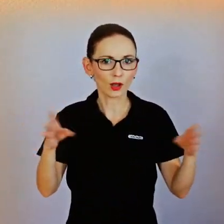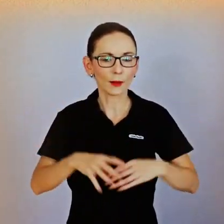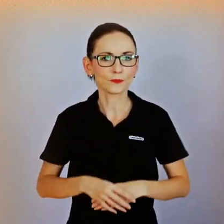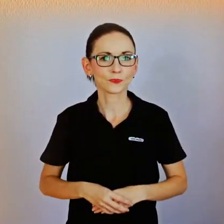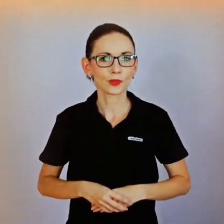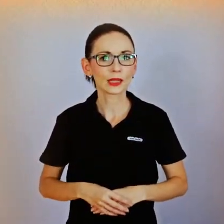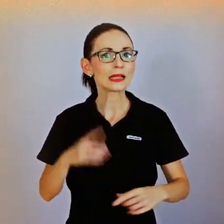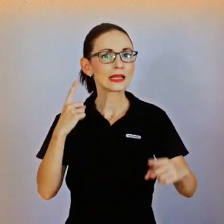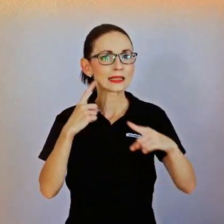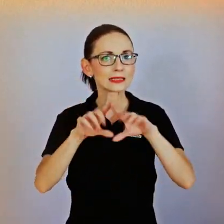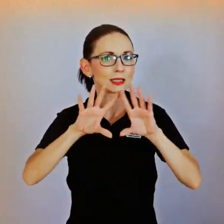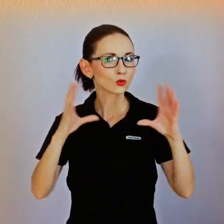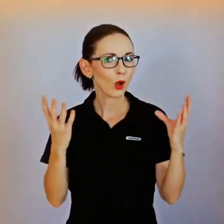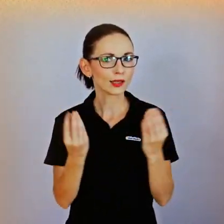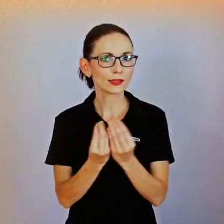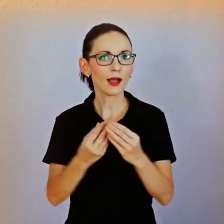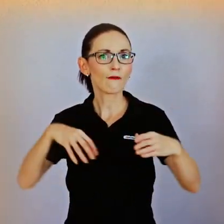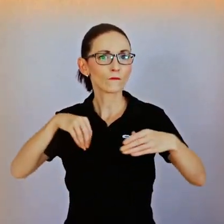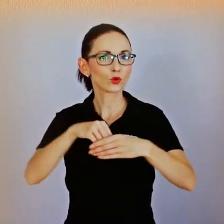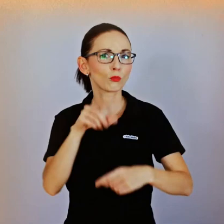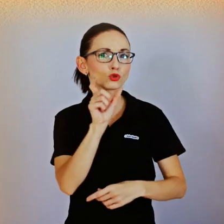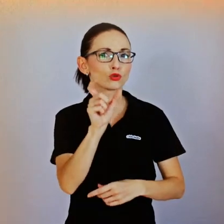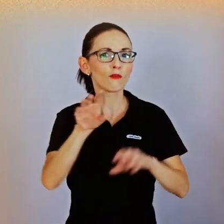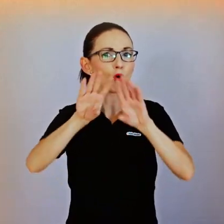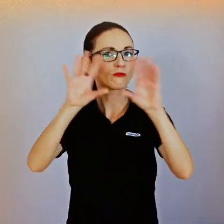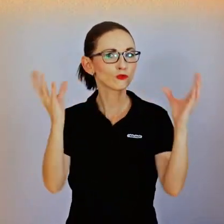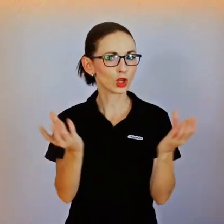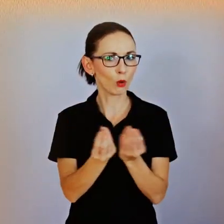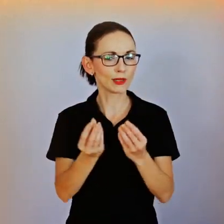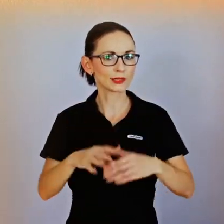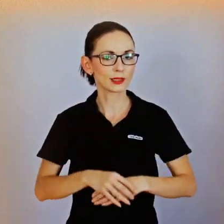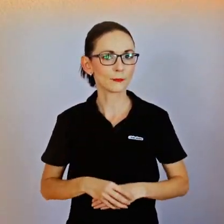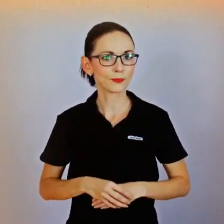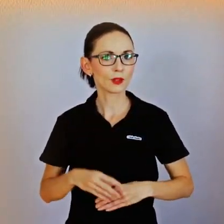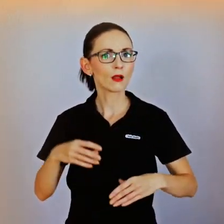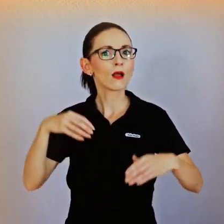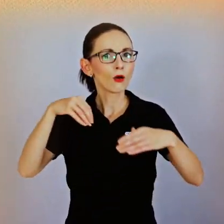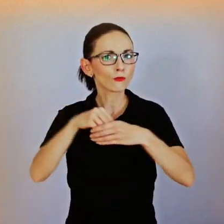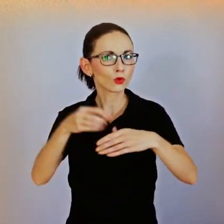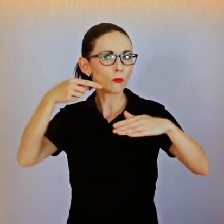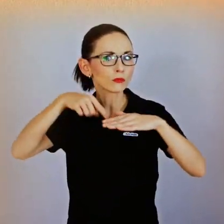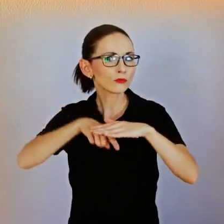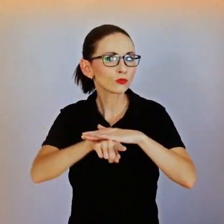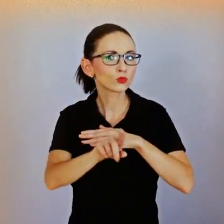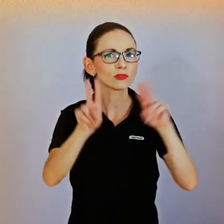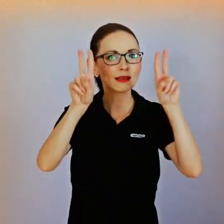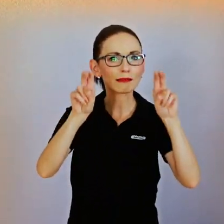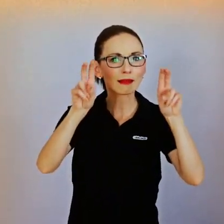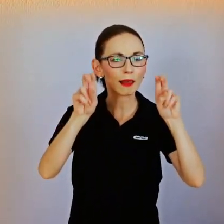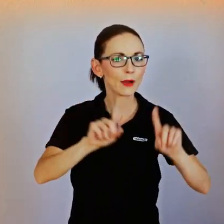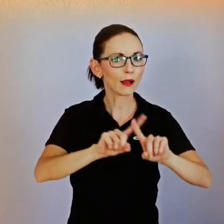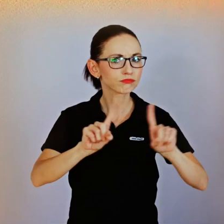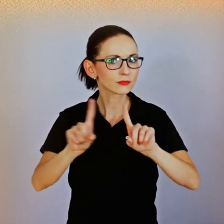patří erotické pomůcky, pornografie, intimita, ale i třeba sexuální praktiky